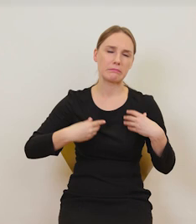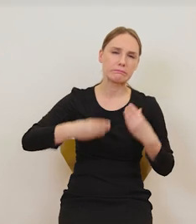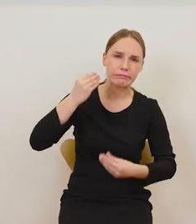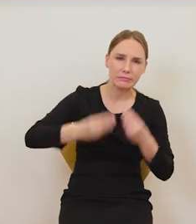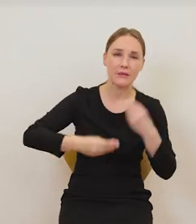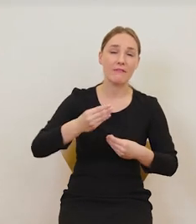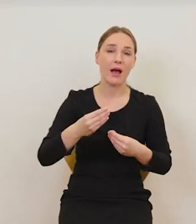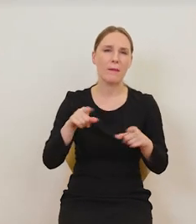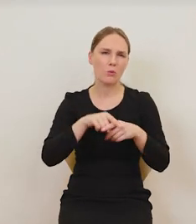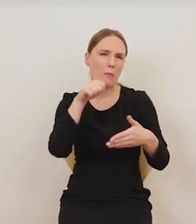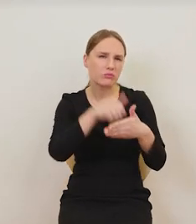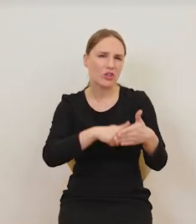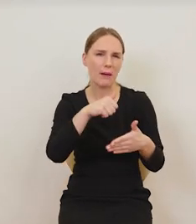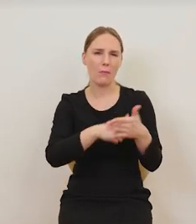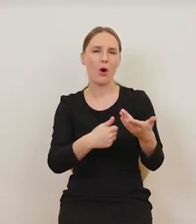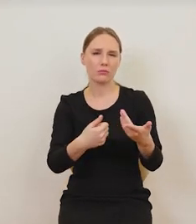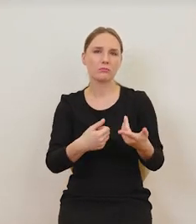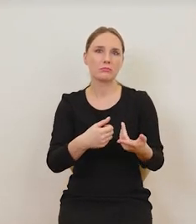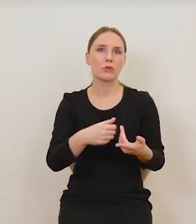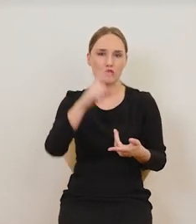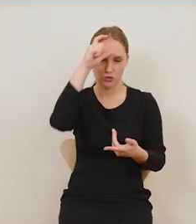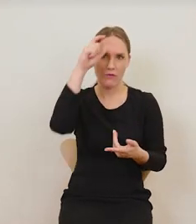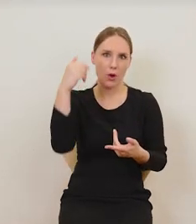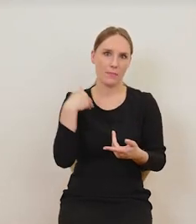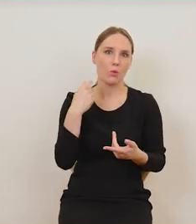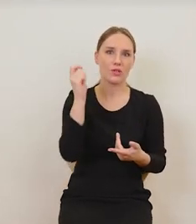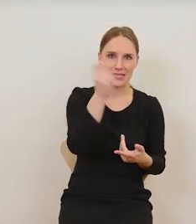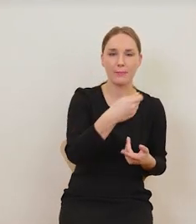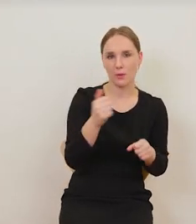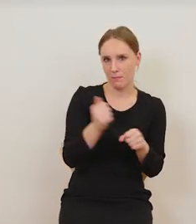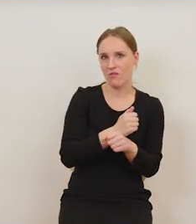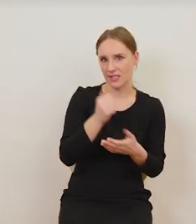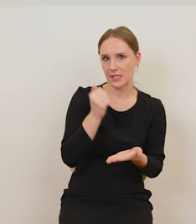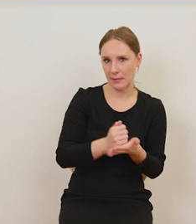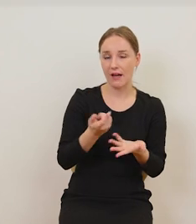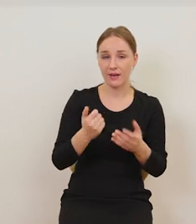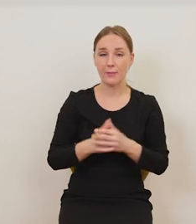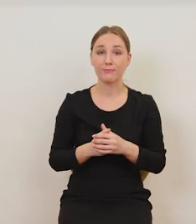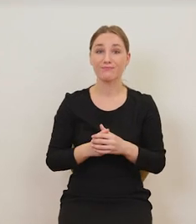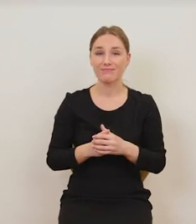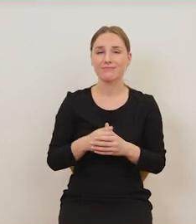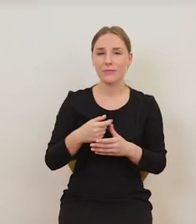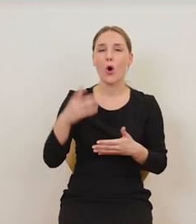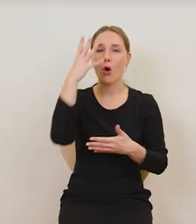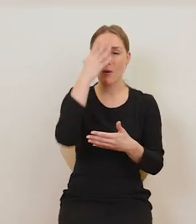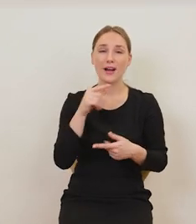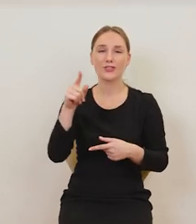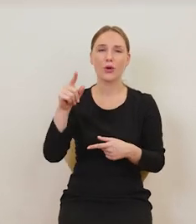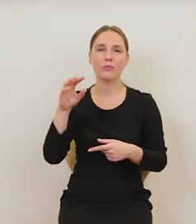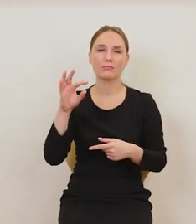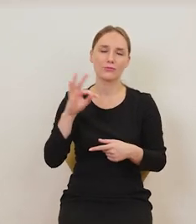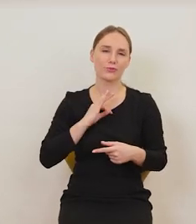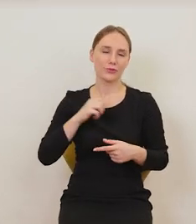człowieka. To już była poważna sprawa. I tu właściwie widzimy jego autoportret. Właściwie jego